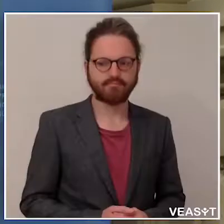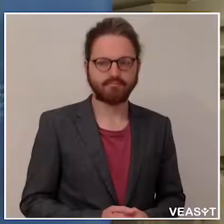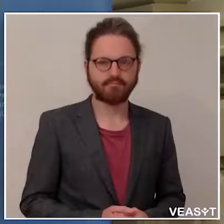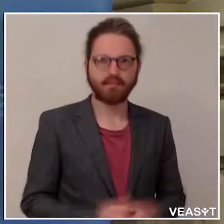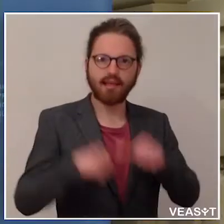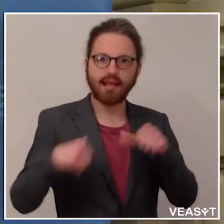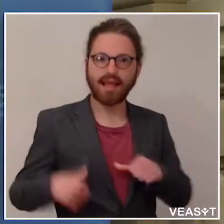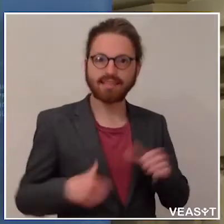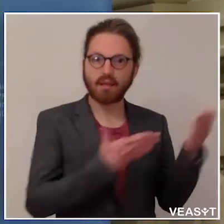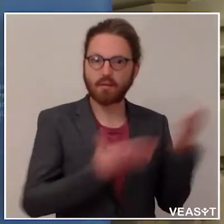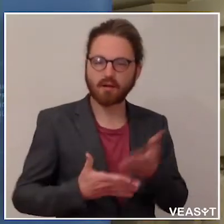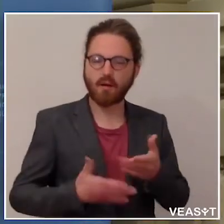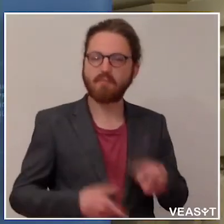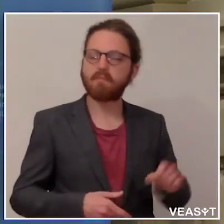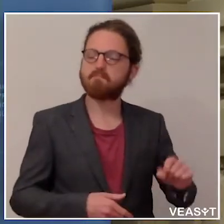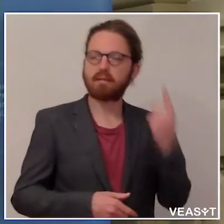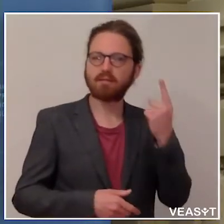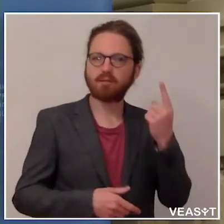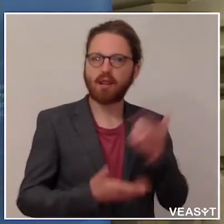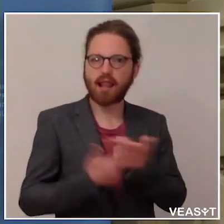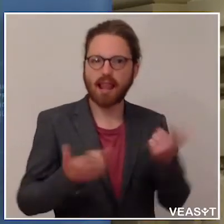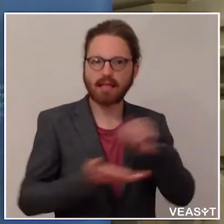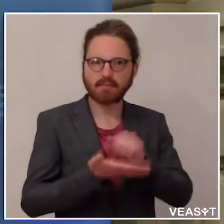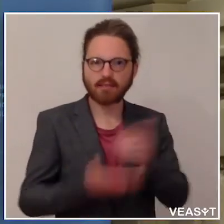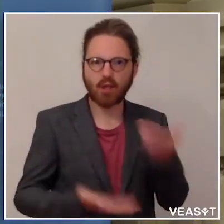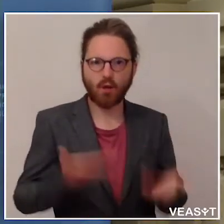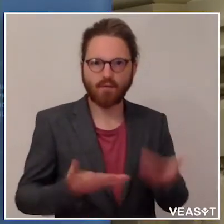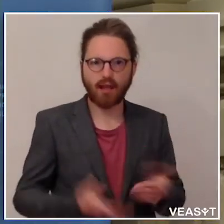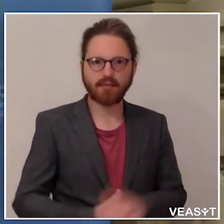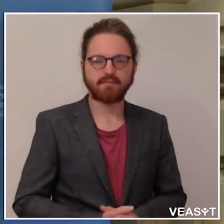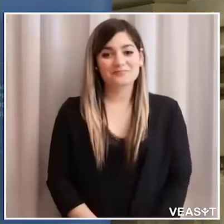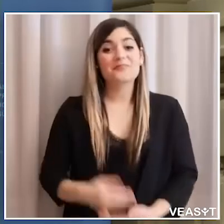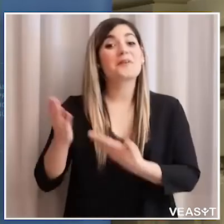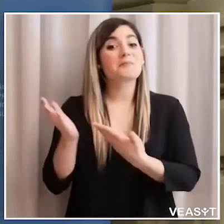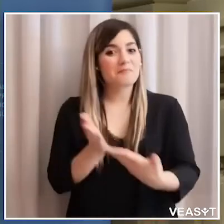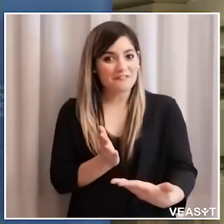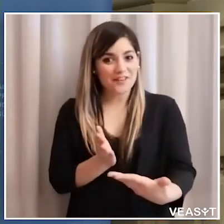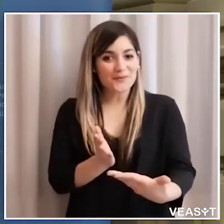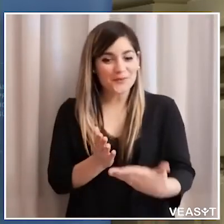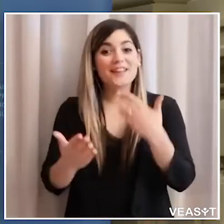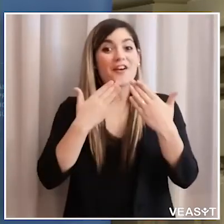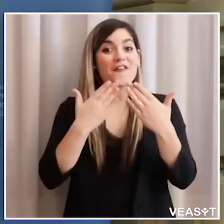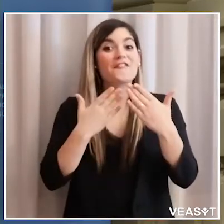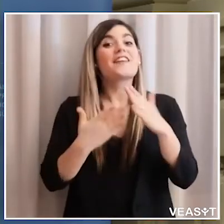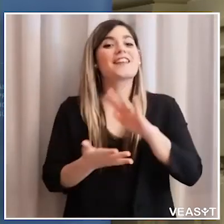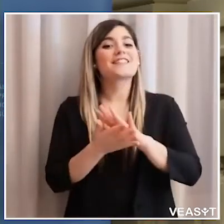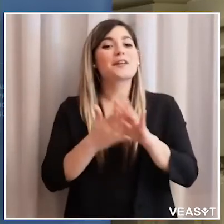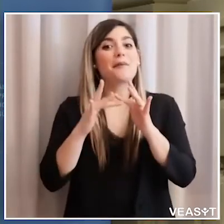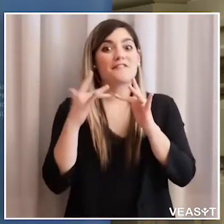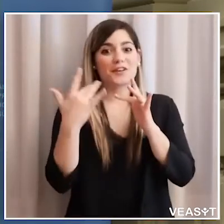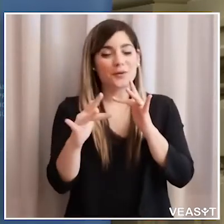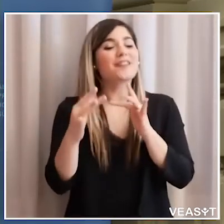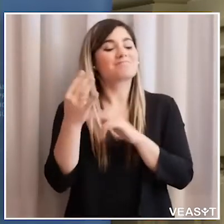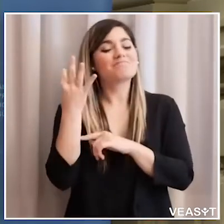Willkommen zu einer besonderen Landesmedienkonferenz. Benvenuti a questa conferenza stampa virtuale sicuramente